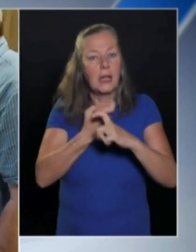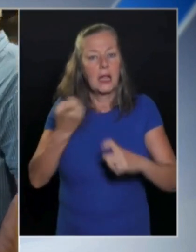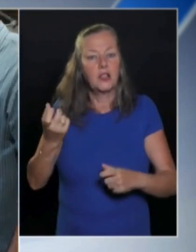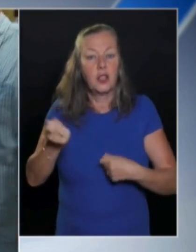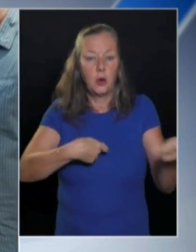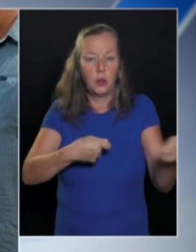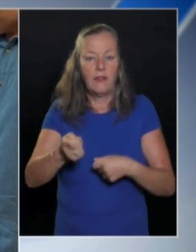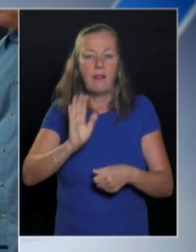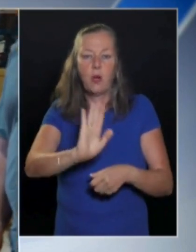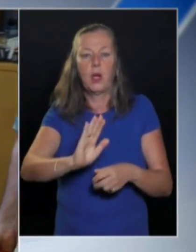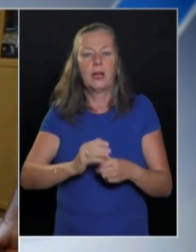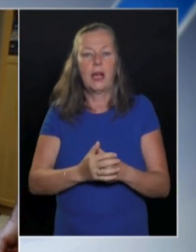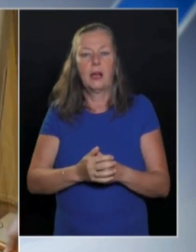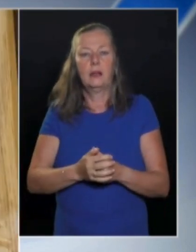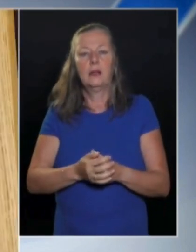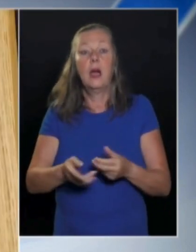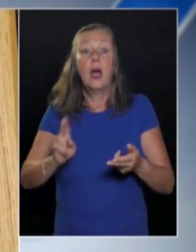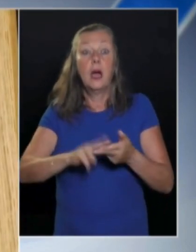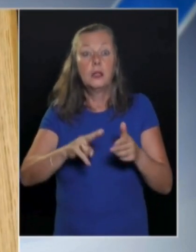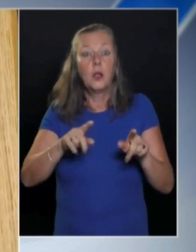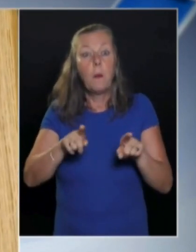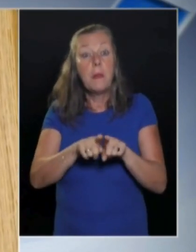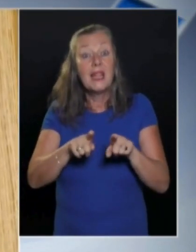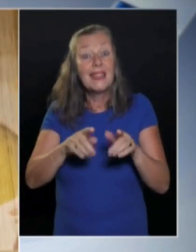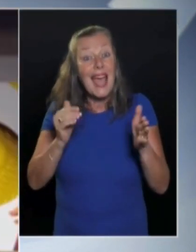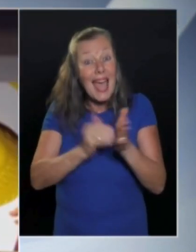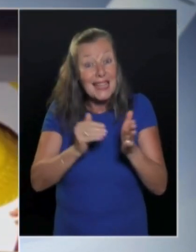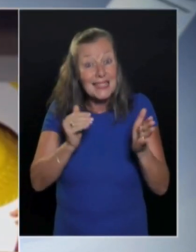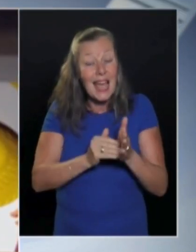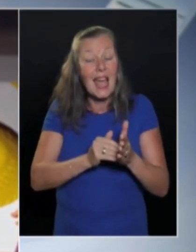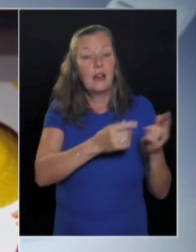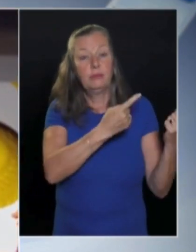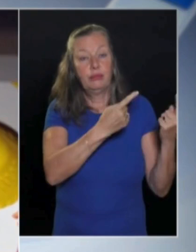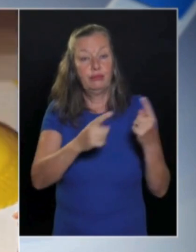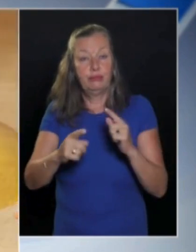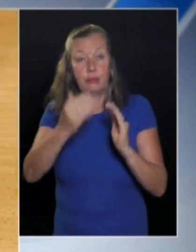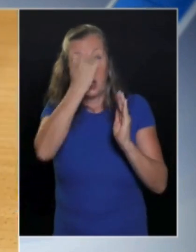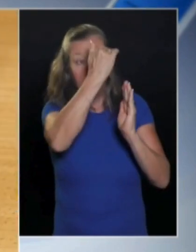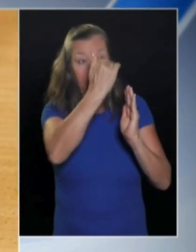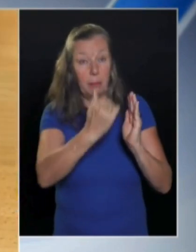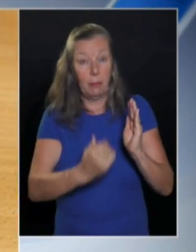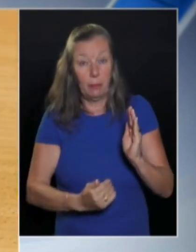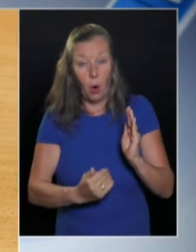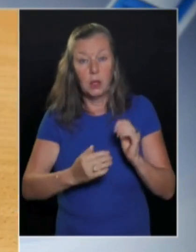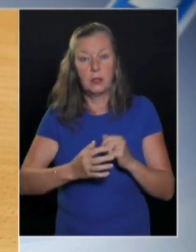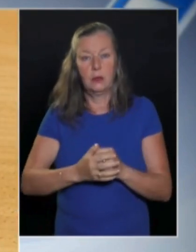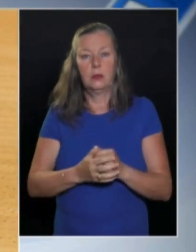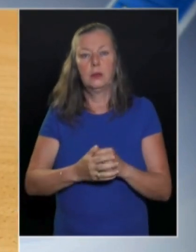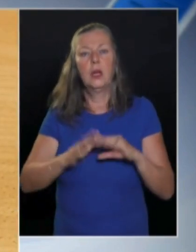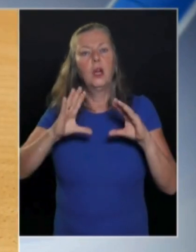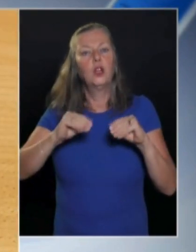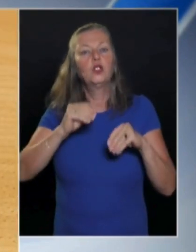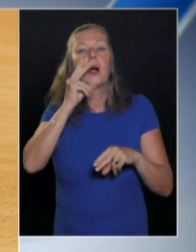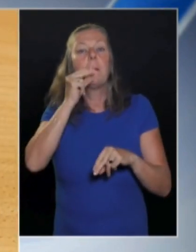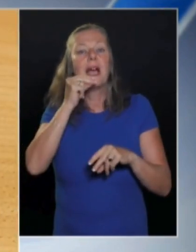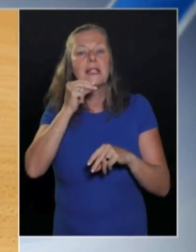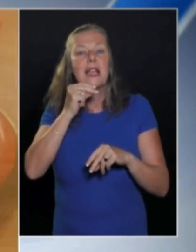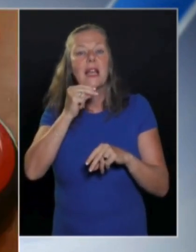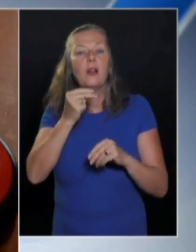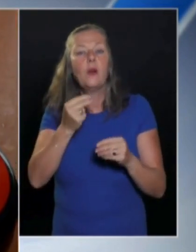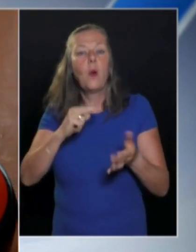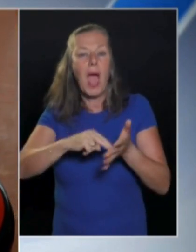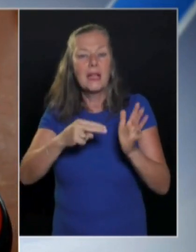látássérült vásárlóknak. Több mint ezerféle termék van a polcainkban, úgyhogy nagyon sokféle beszélőeszköz,